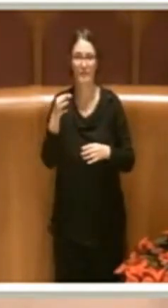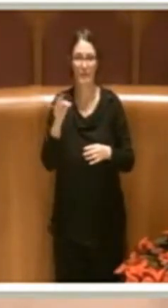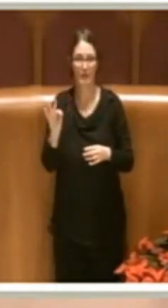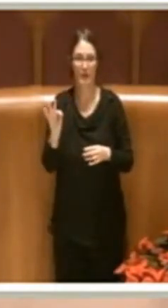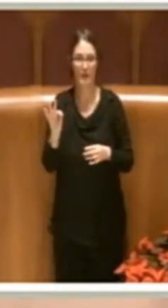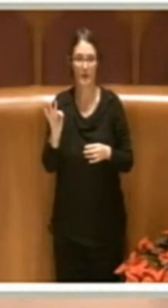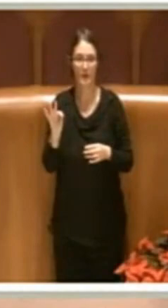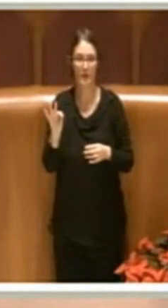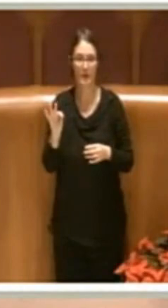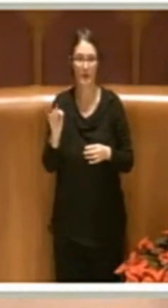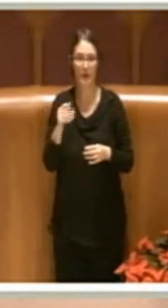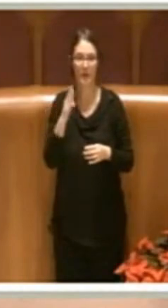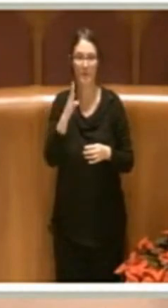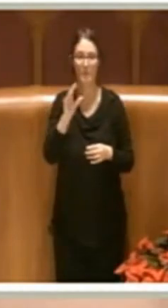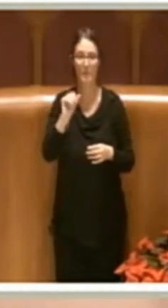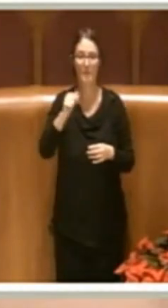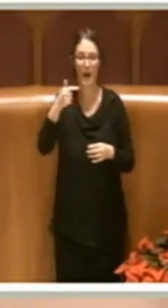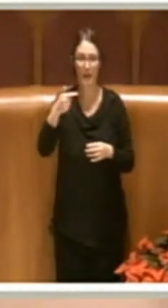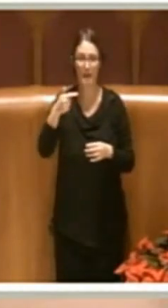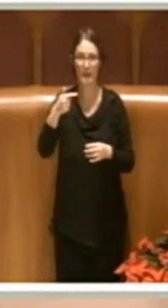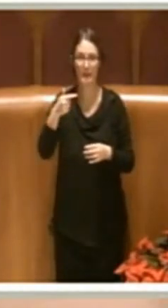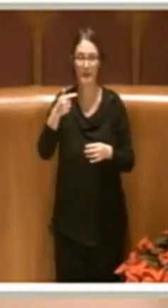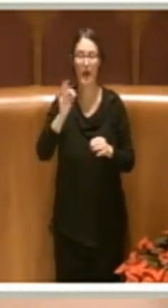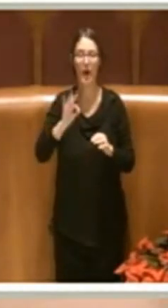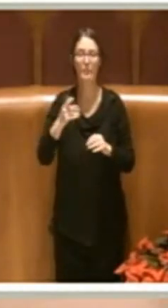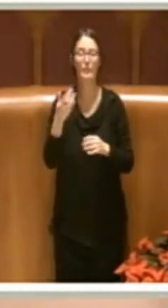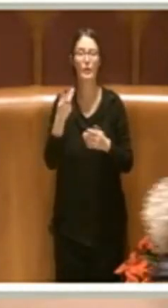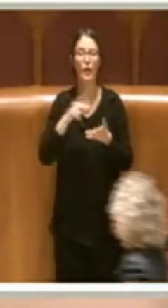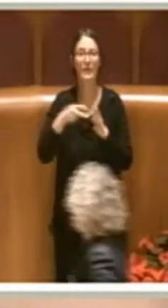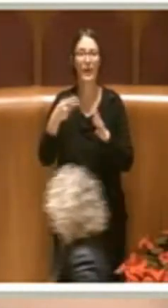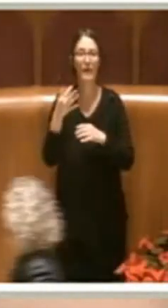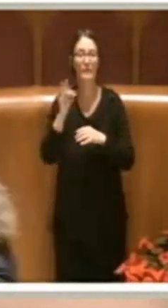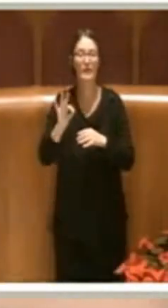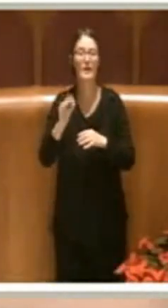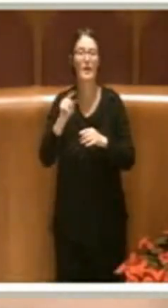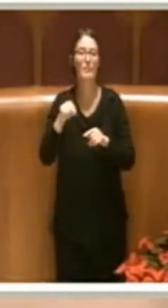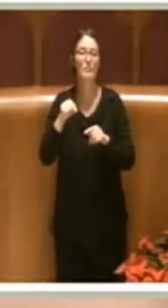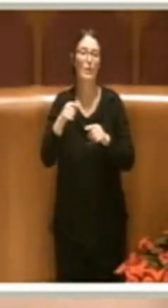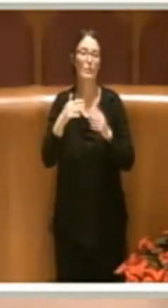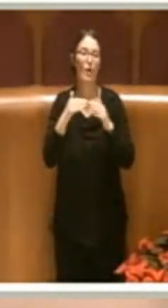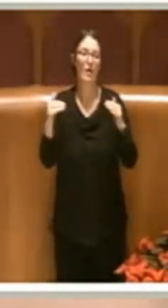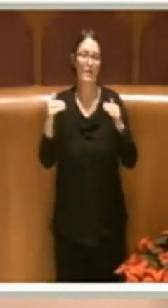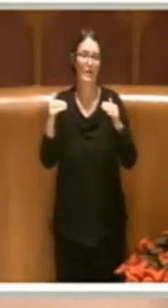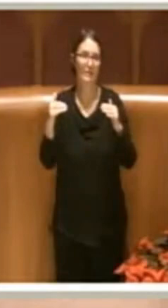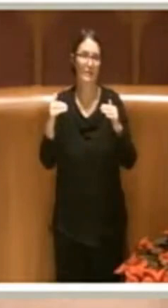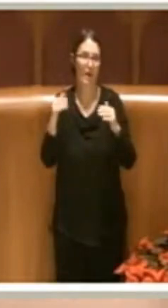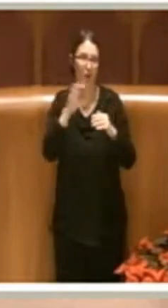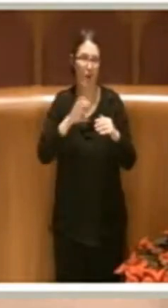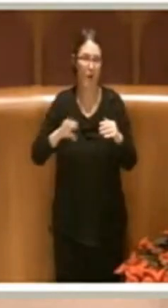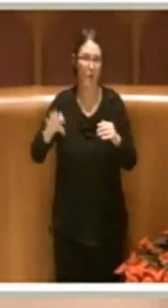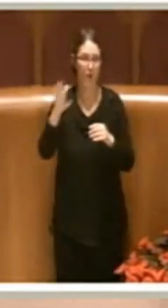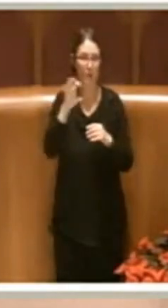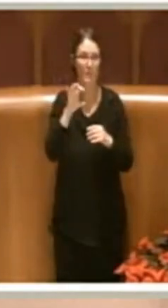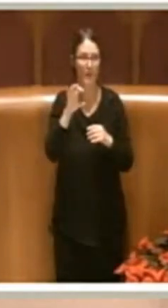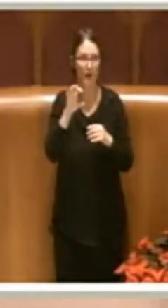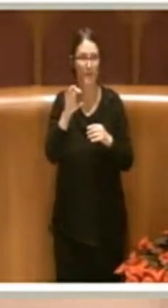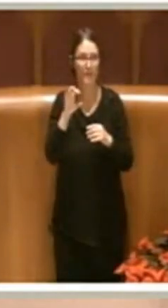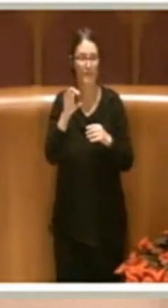stanno a livello comunitario. Ma l'aspetto più importante che